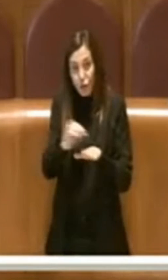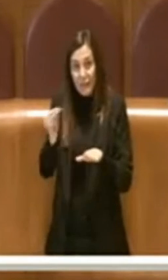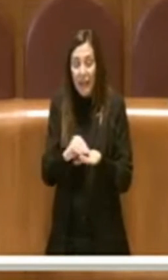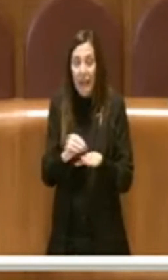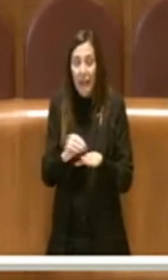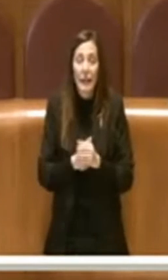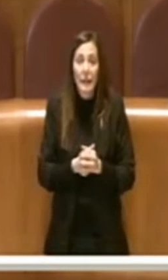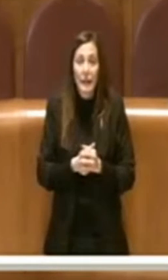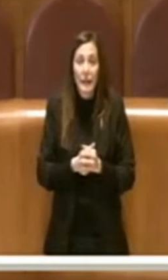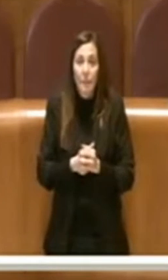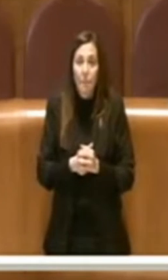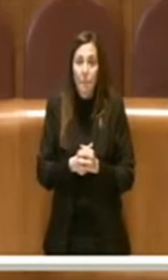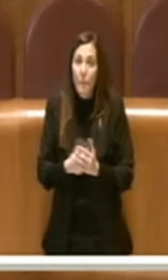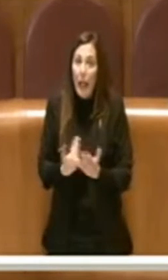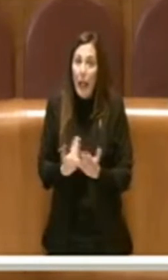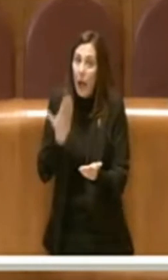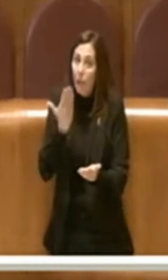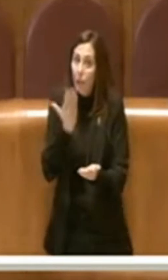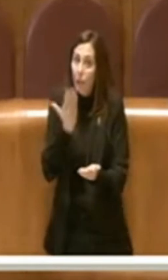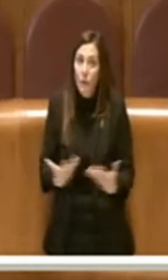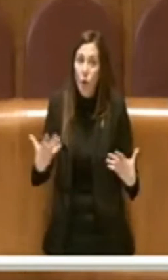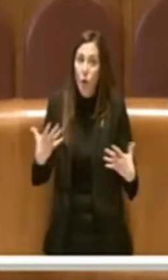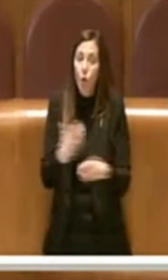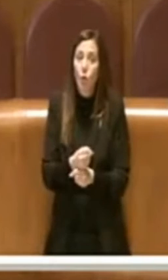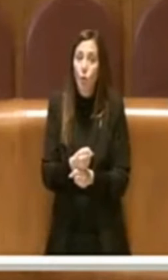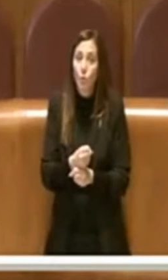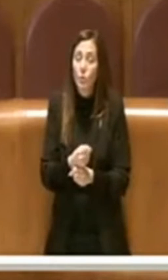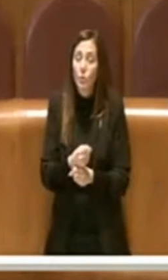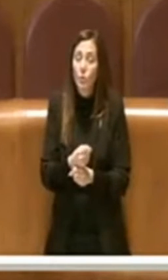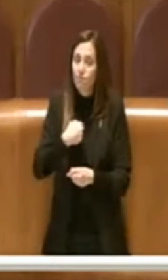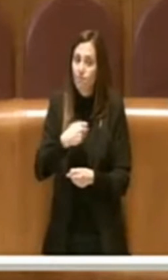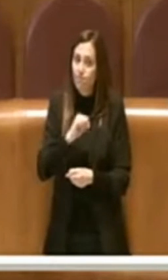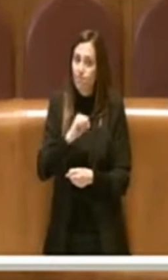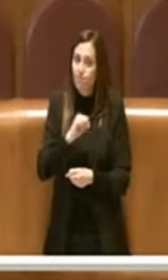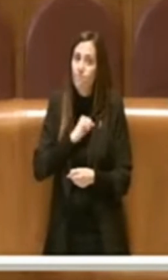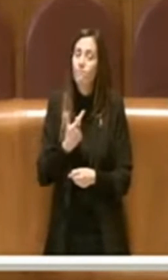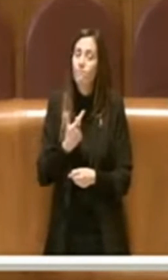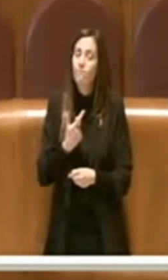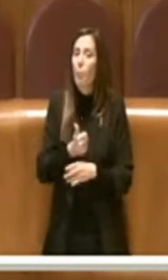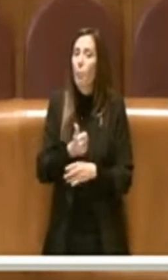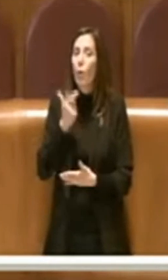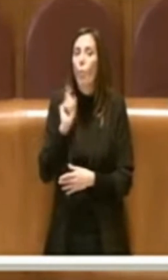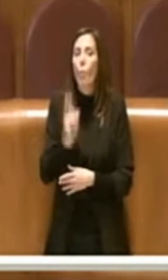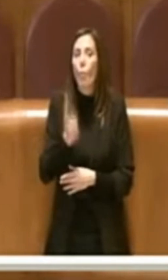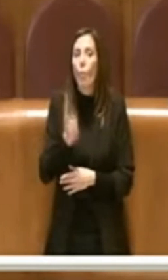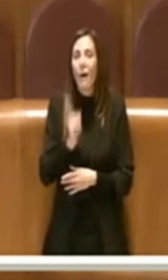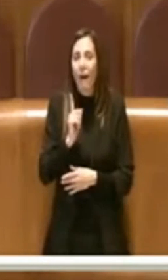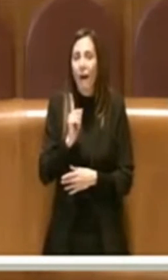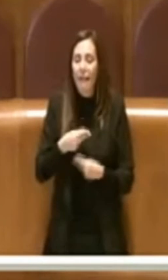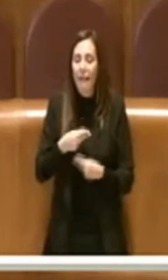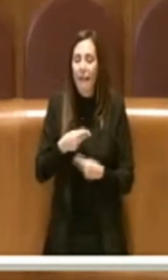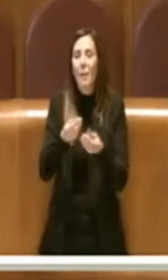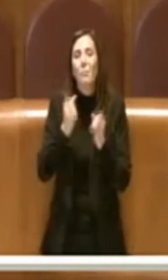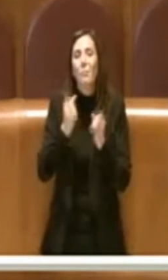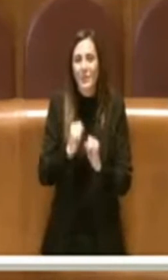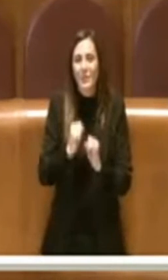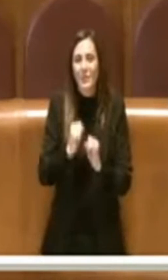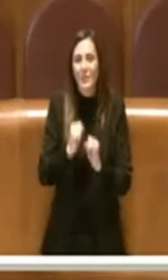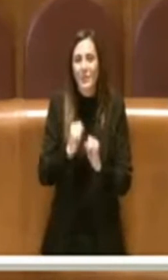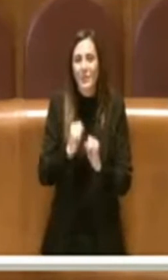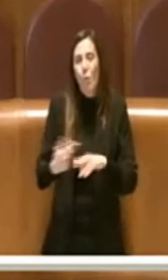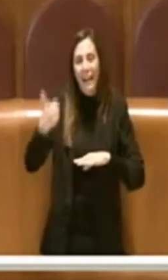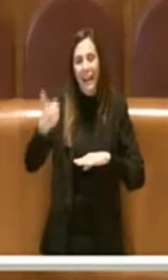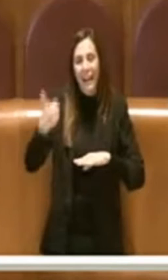La proposta e concludo credo che sia importante perché consente finalmente di porre Roma